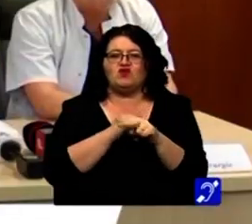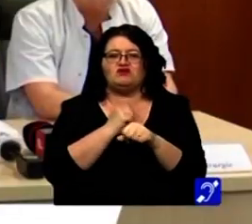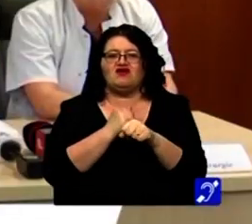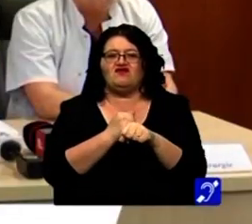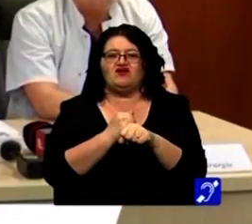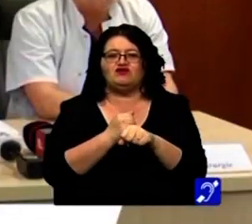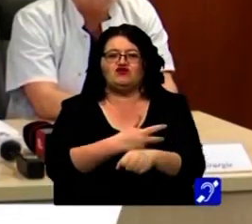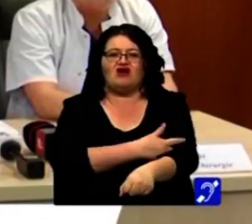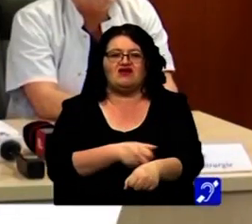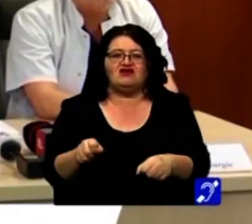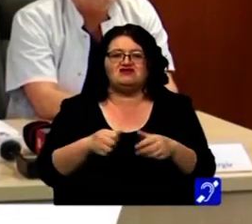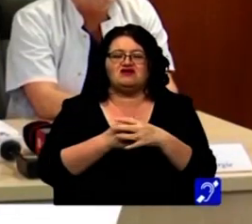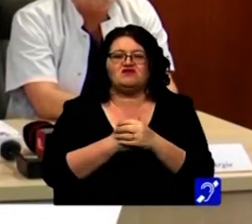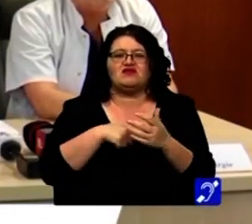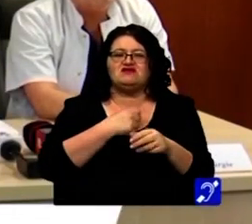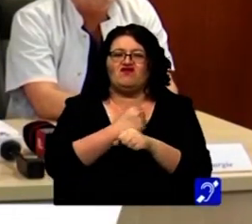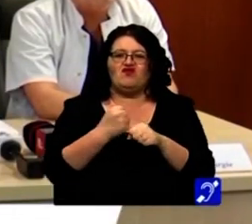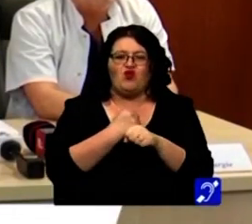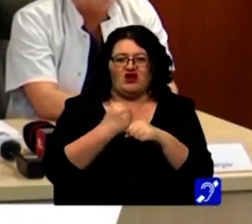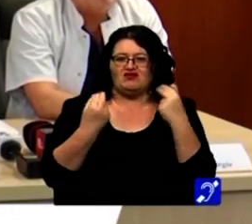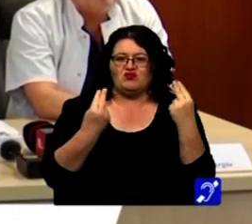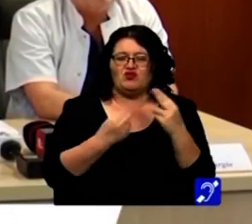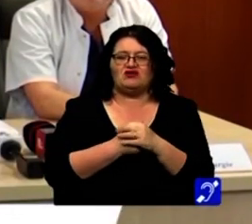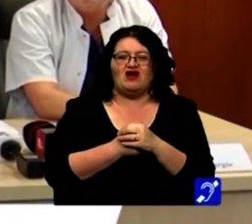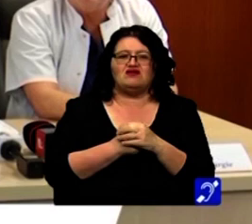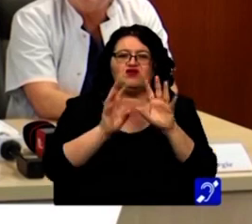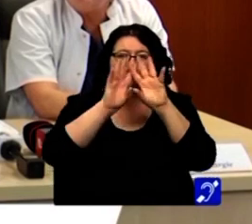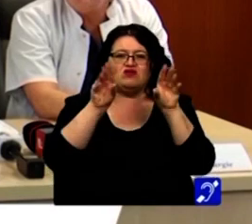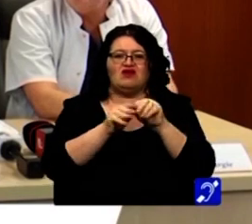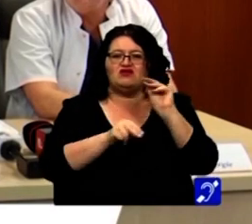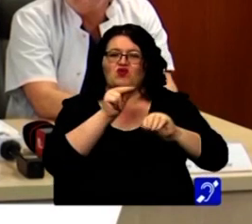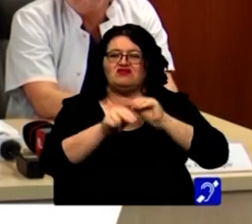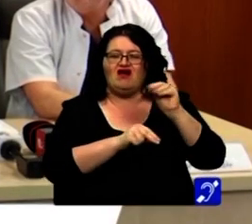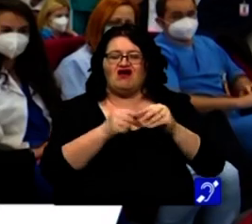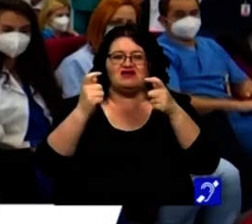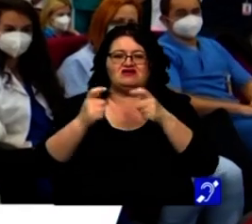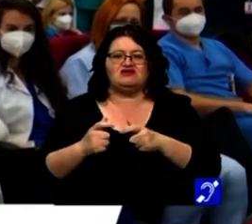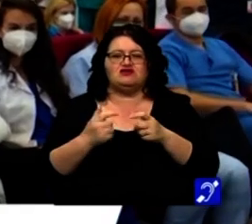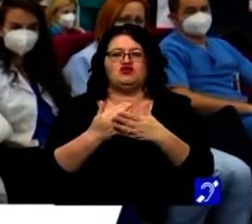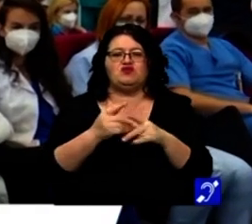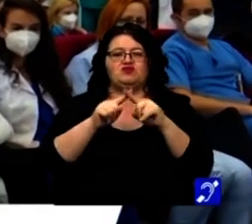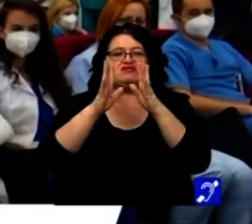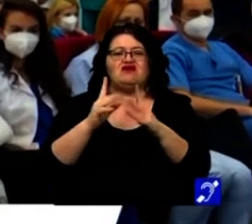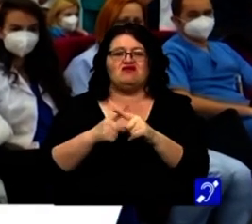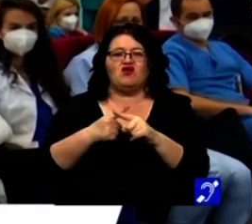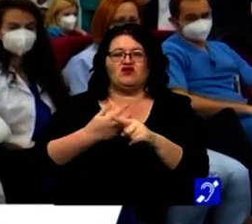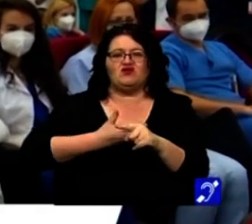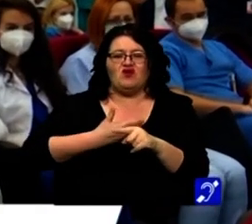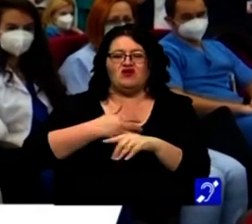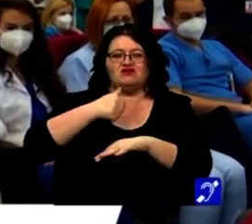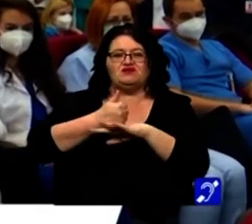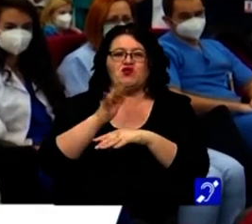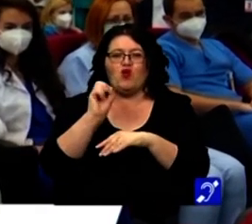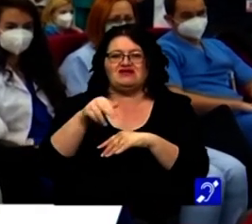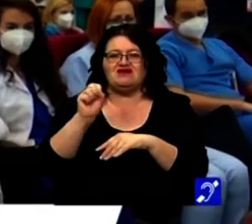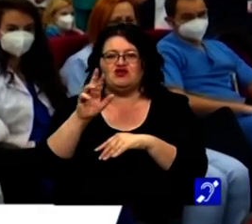recordează analize, este foarte important. În dotarea noii secții s-a implicat și Mitropolitul Banatului, Nalpra Sfinția Sa